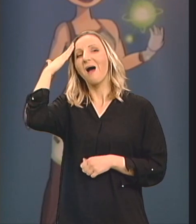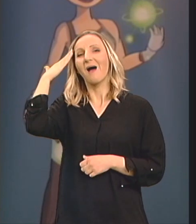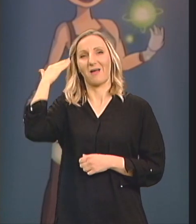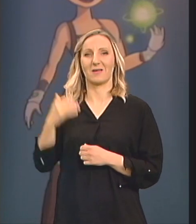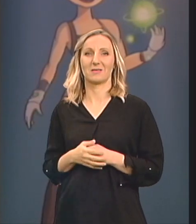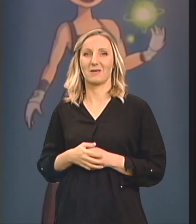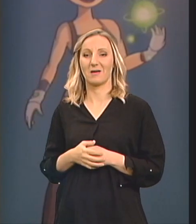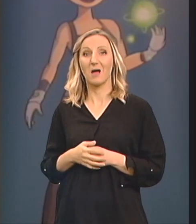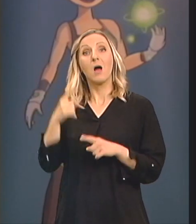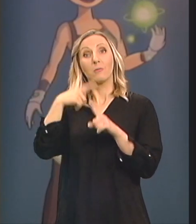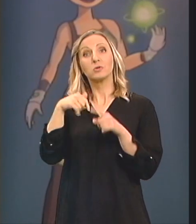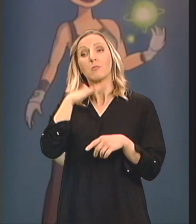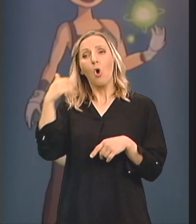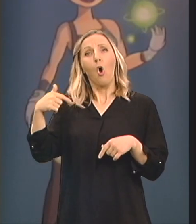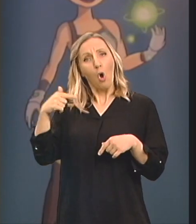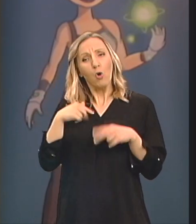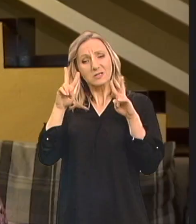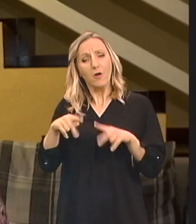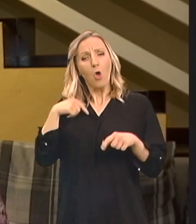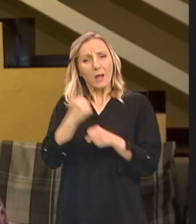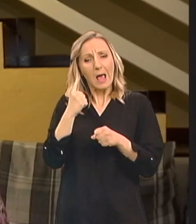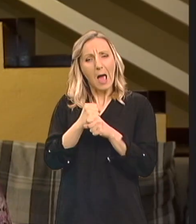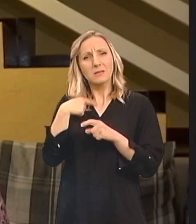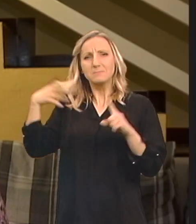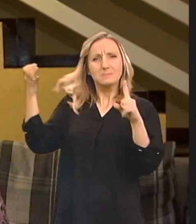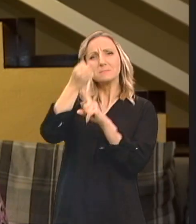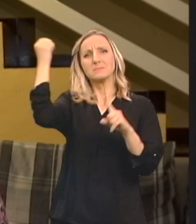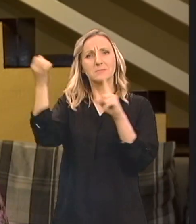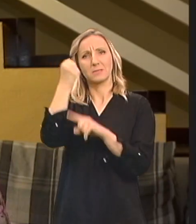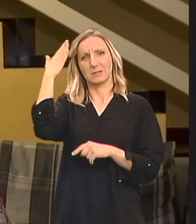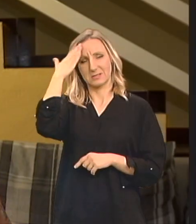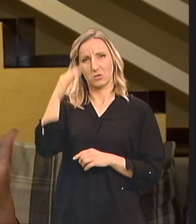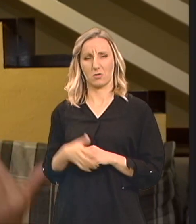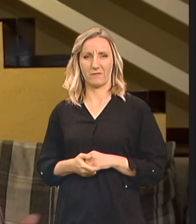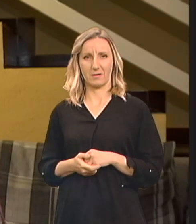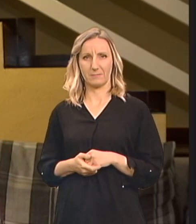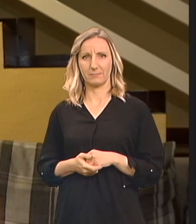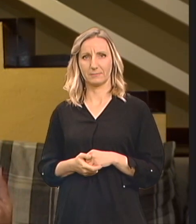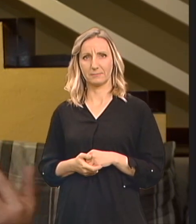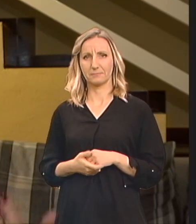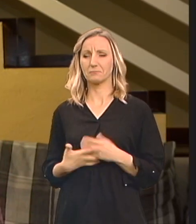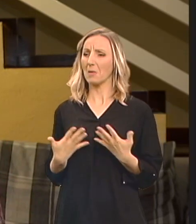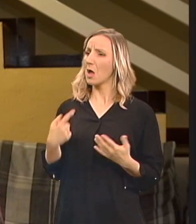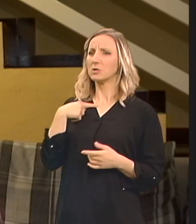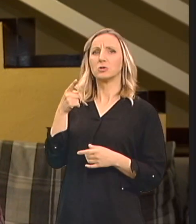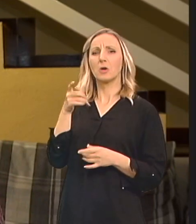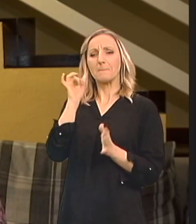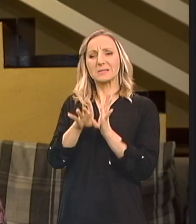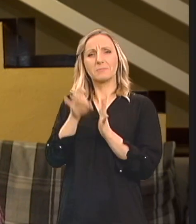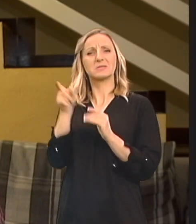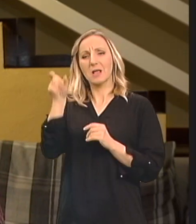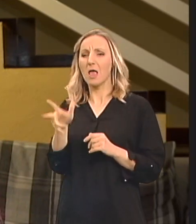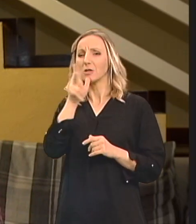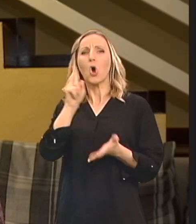dosta radi na tome da ostvari svoje snove Imate brza nešto daj odmah na prvu loptu